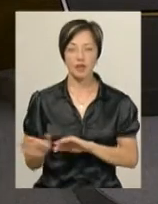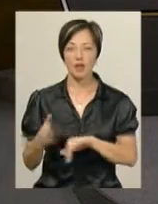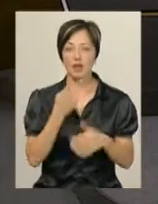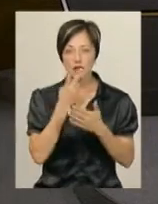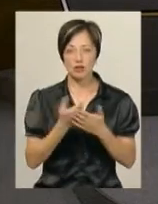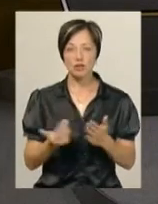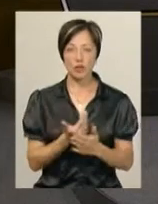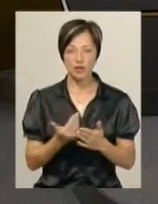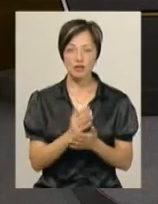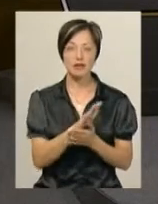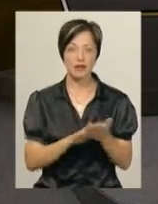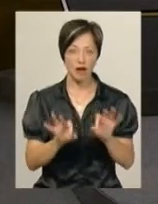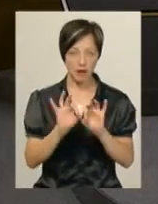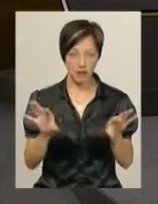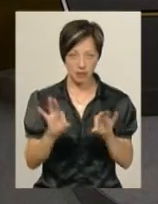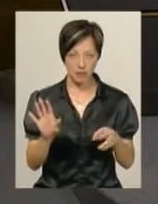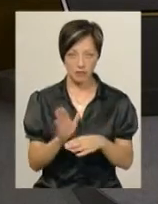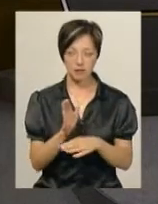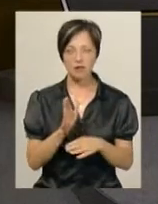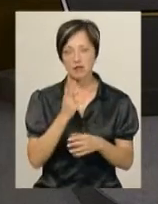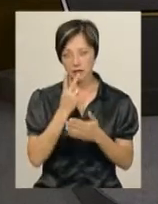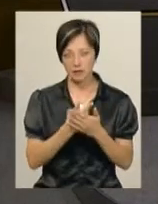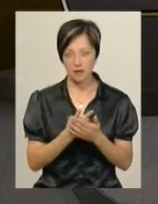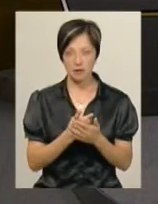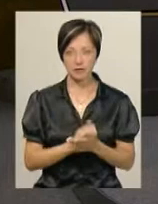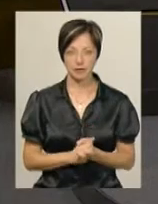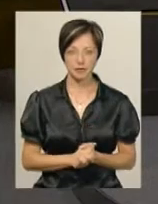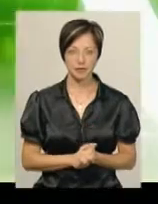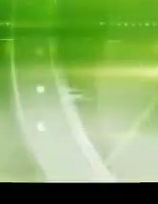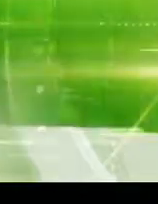дивитесь новини. Про що йтиметься в їх другій частині, дивіться далі в анонсі.